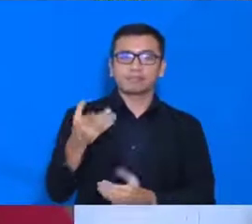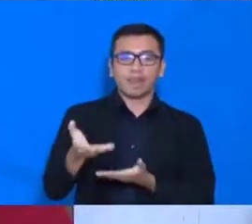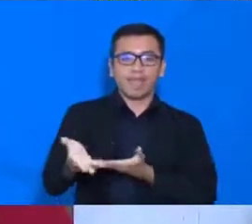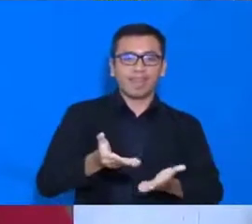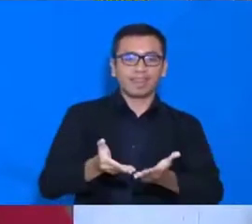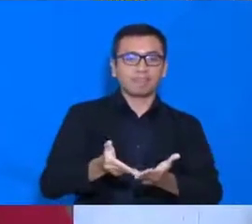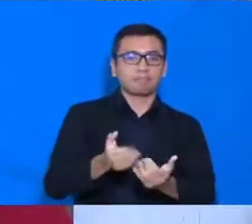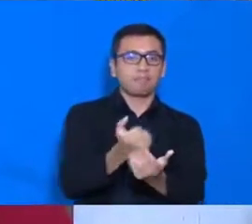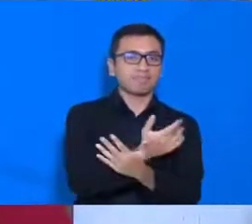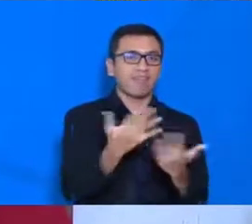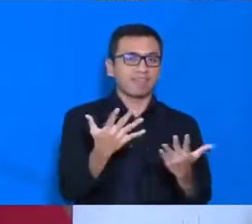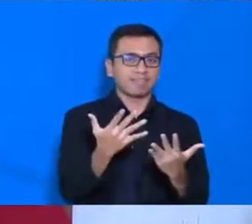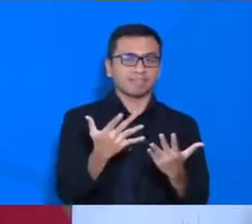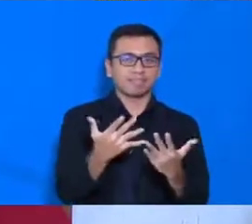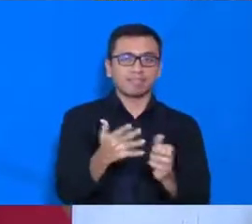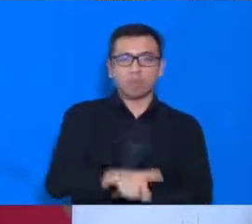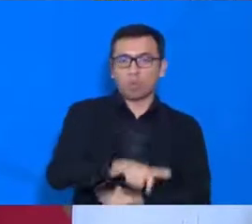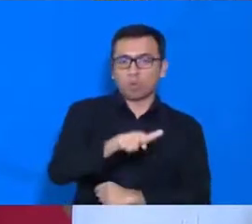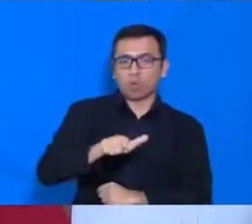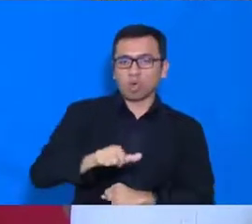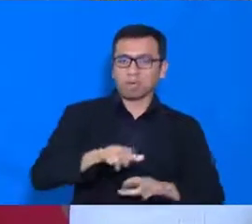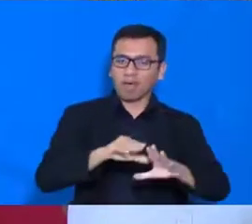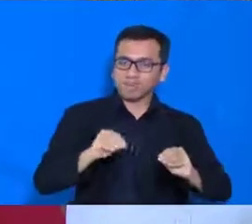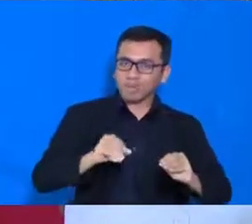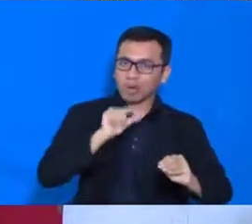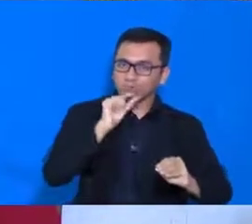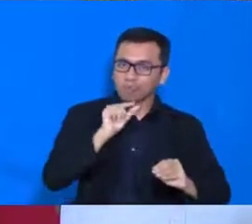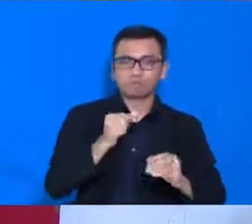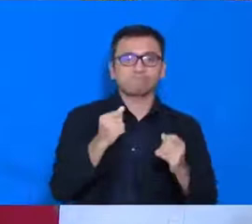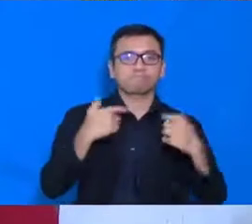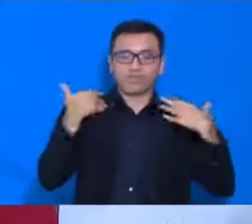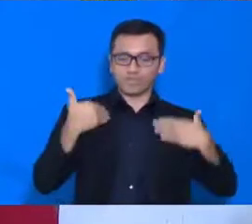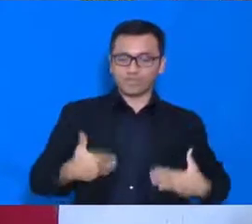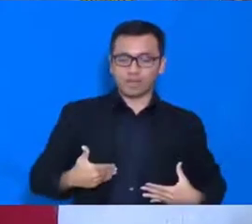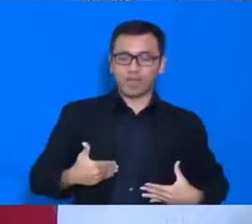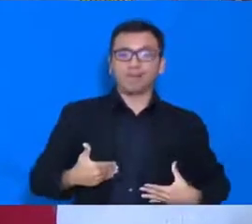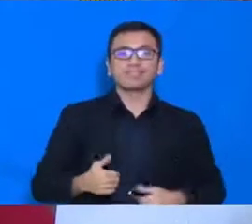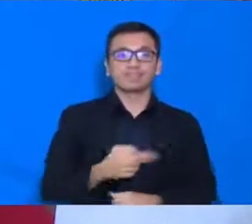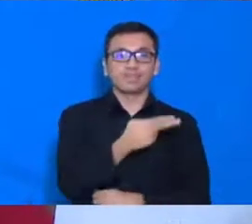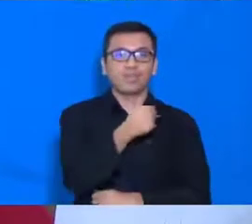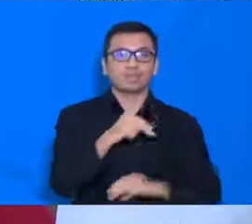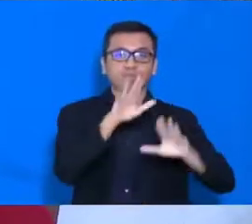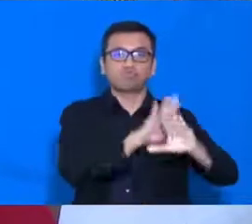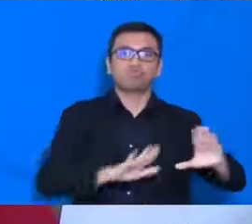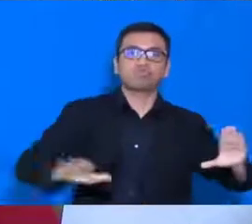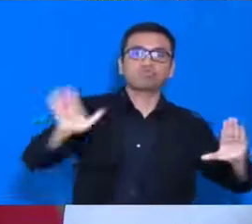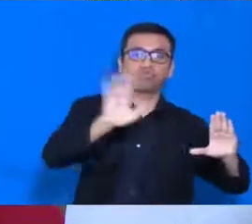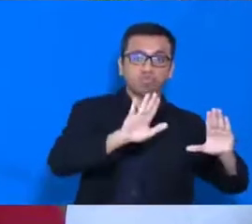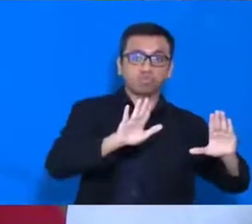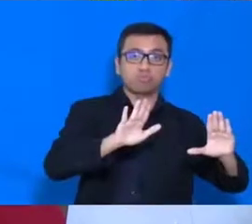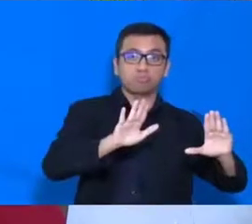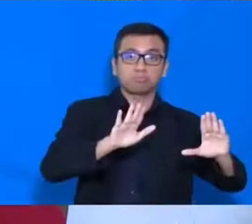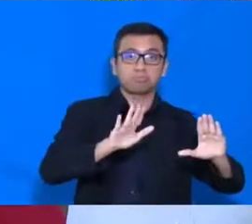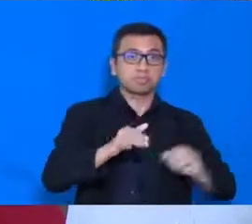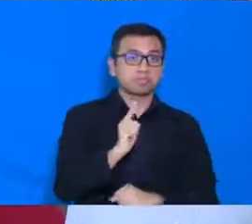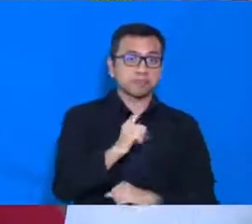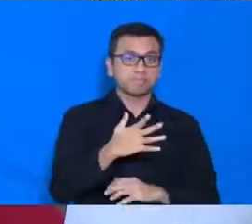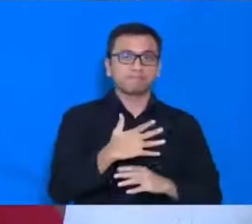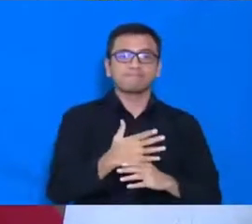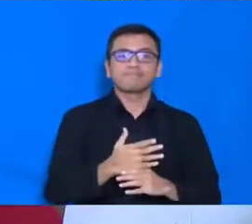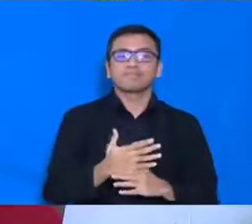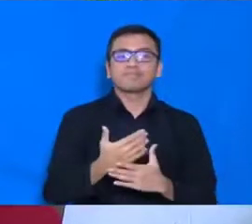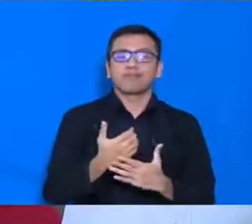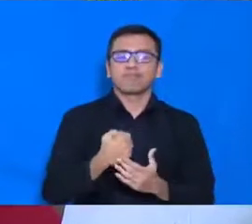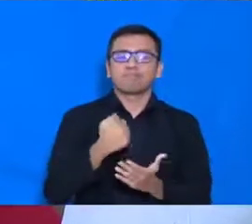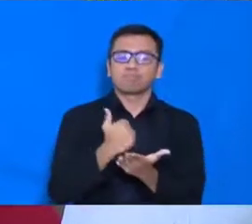masyarakat, dan pekerja kemanusiaan, di seluruh penjuru, Nusantara, yang telah berjuang, di